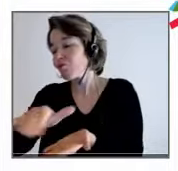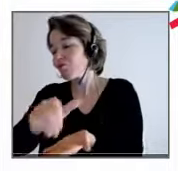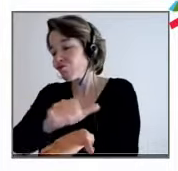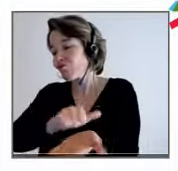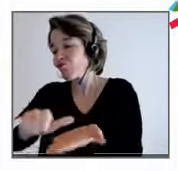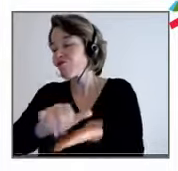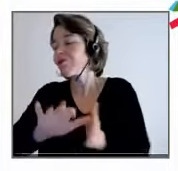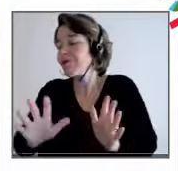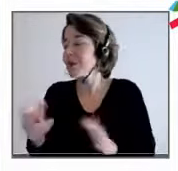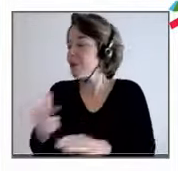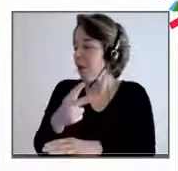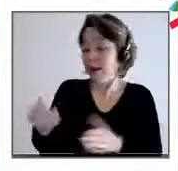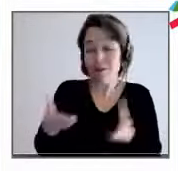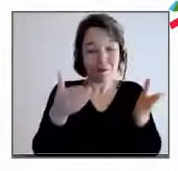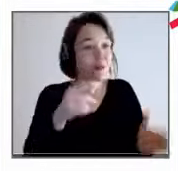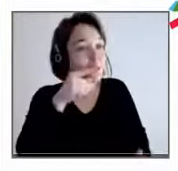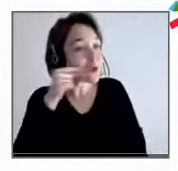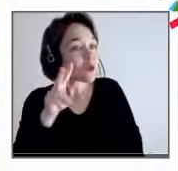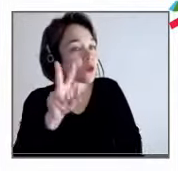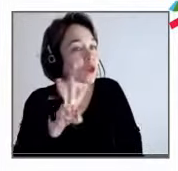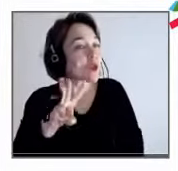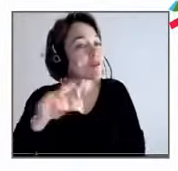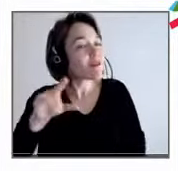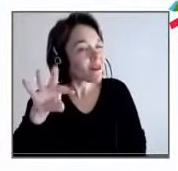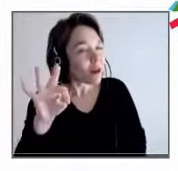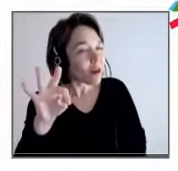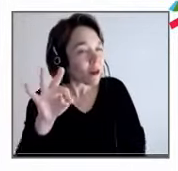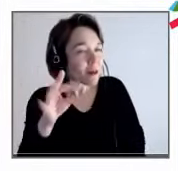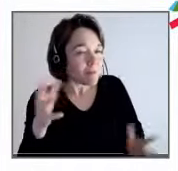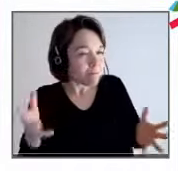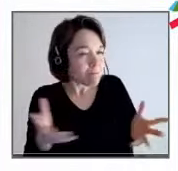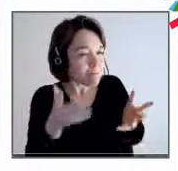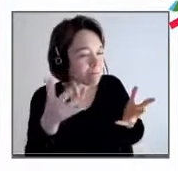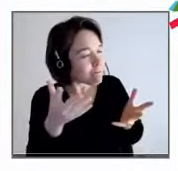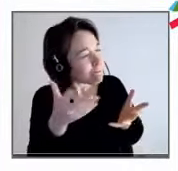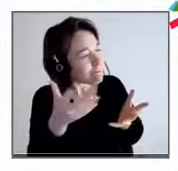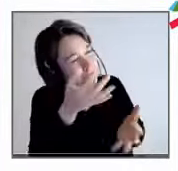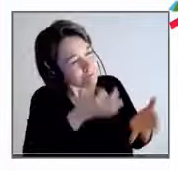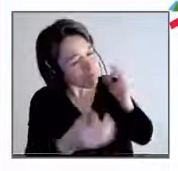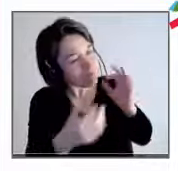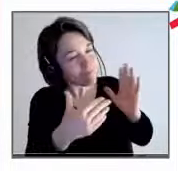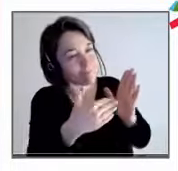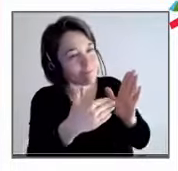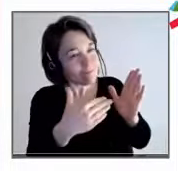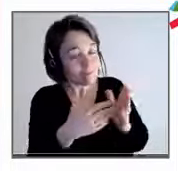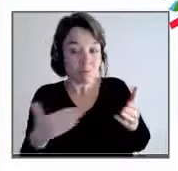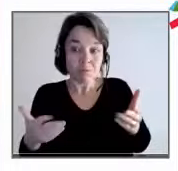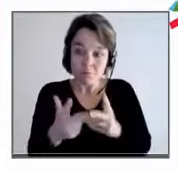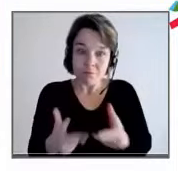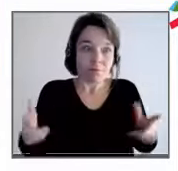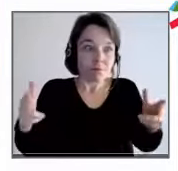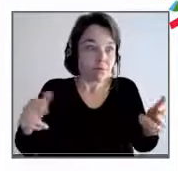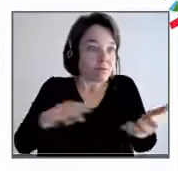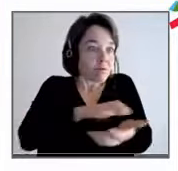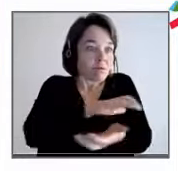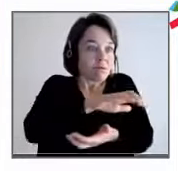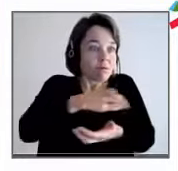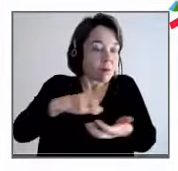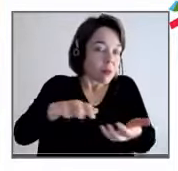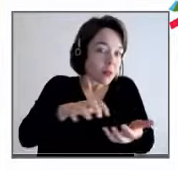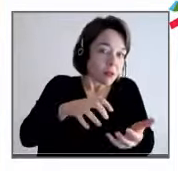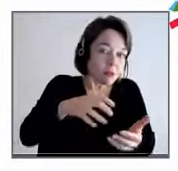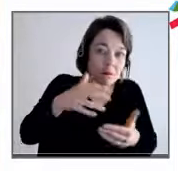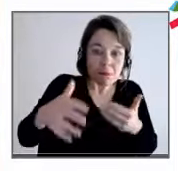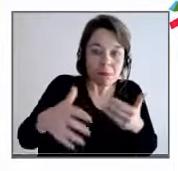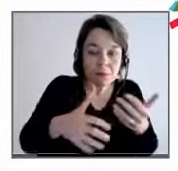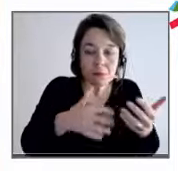qu'est-ce qui va rester de cette crise ? On ne sait pas où on en est, on ne sait pas quand on en sortira. Mais est-ce